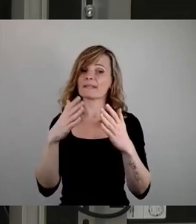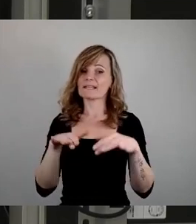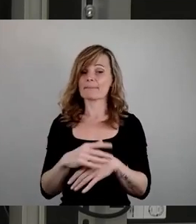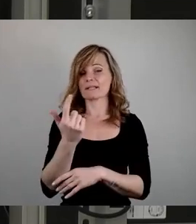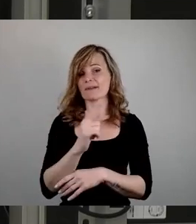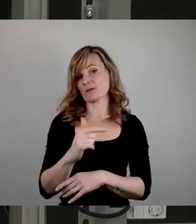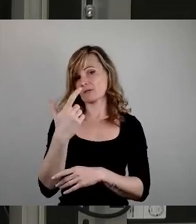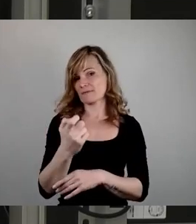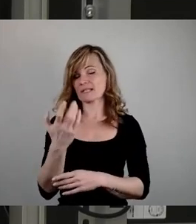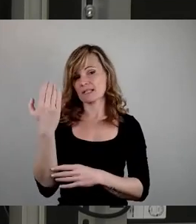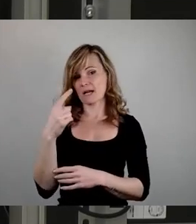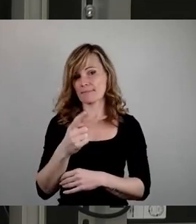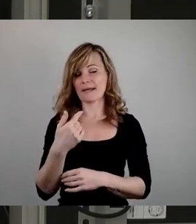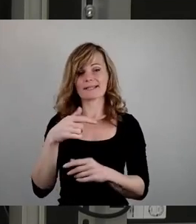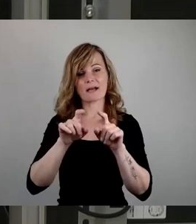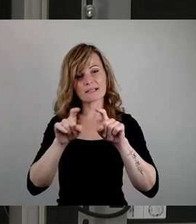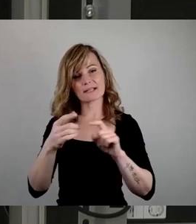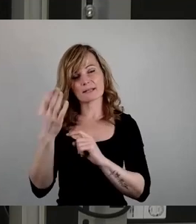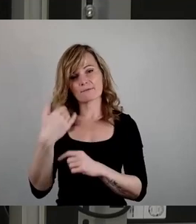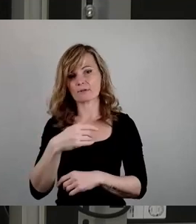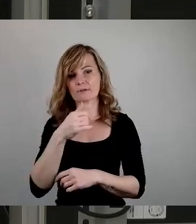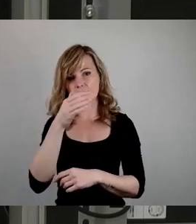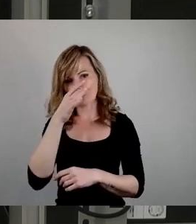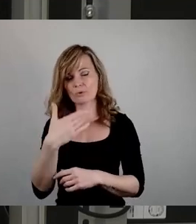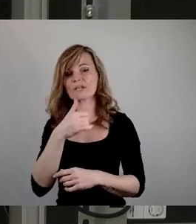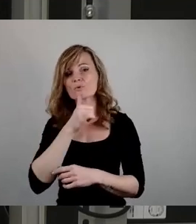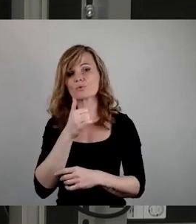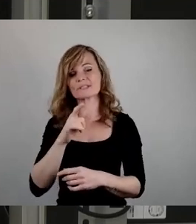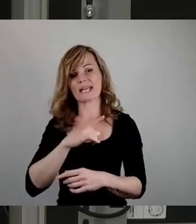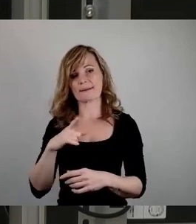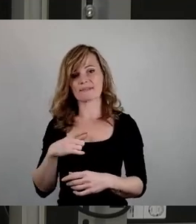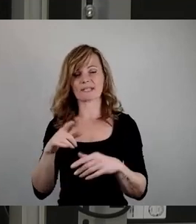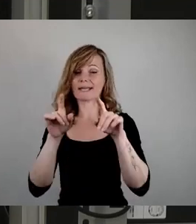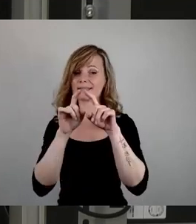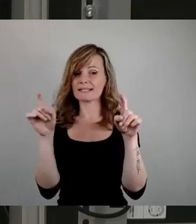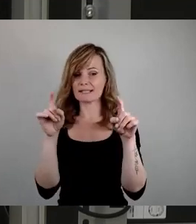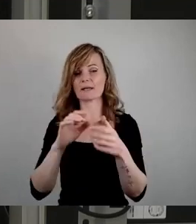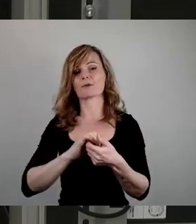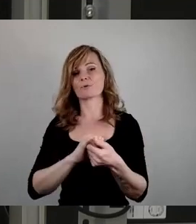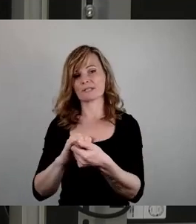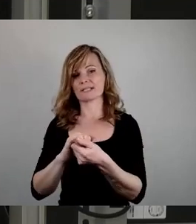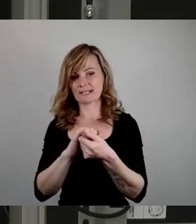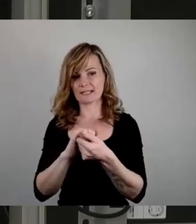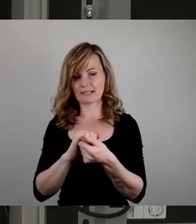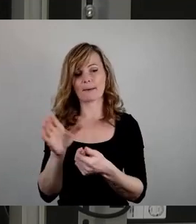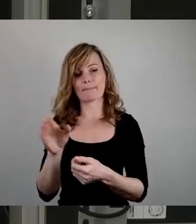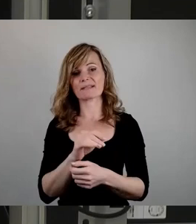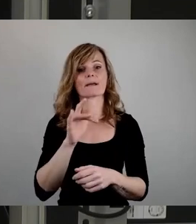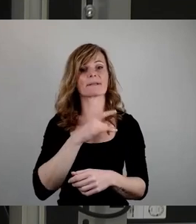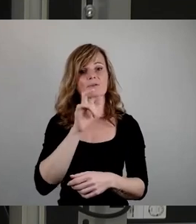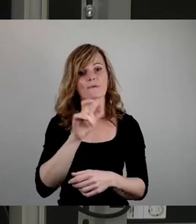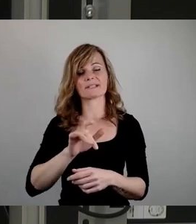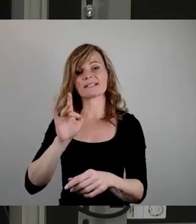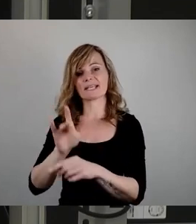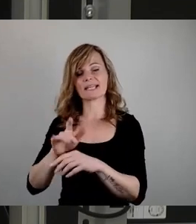gab es einen Artikel von der Grünen Jugend in Leipzig, der war überschrieben mit dem Titel Solidarität mit Betroffenen gegen Islamismus